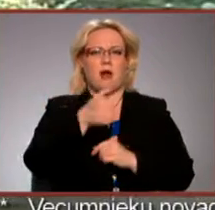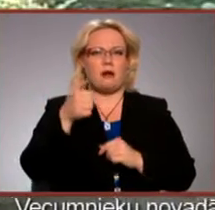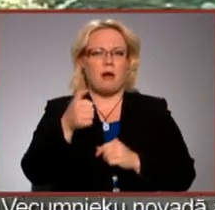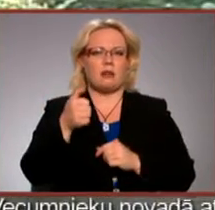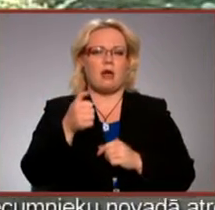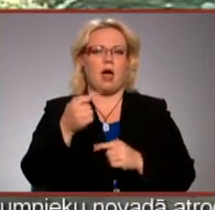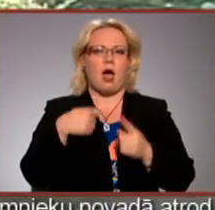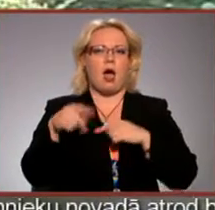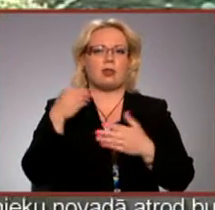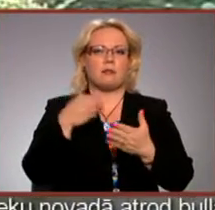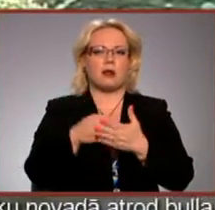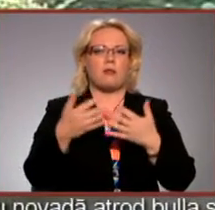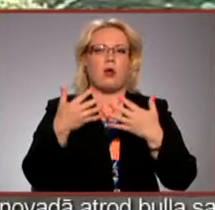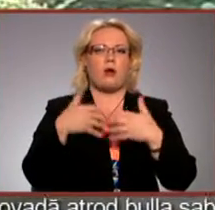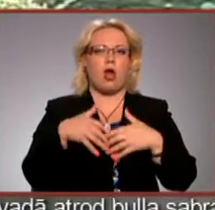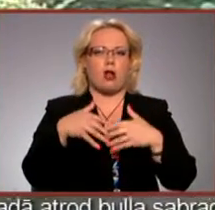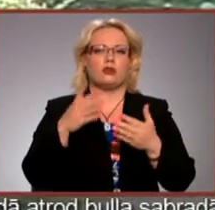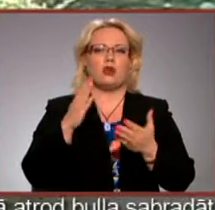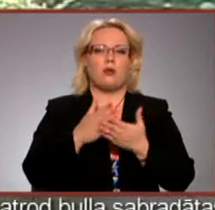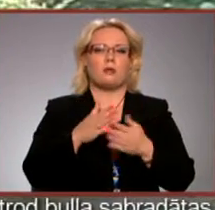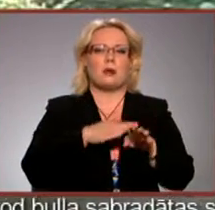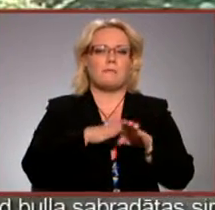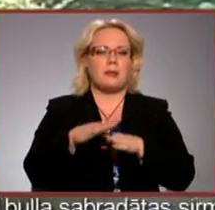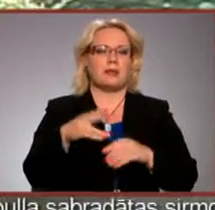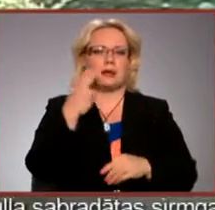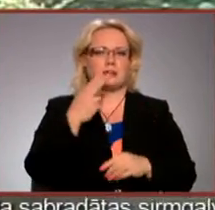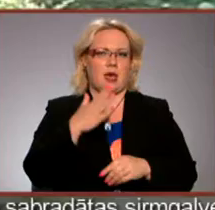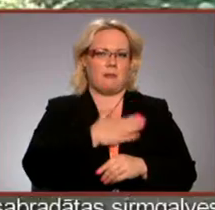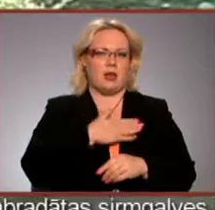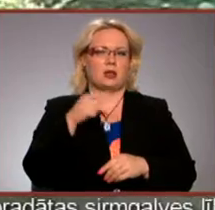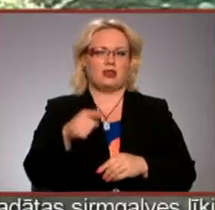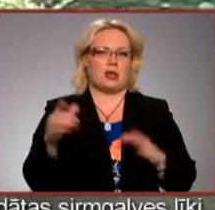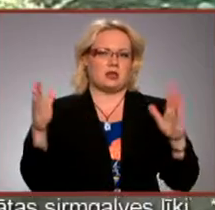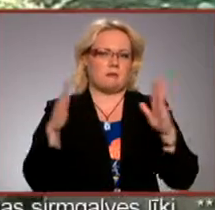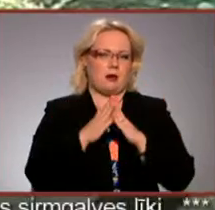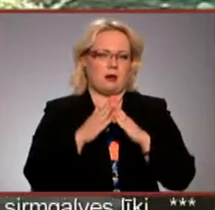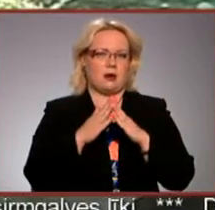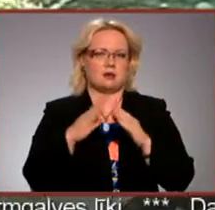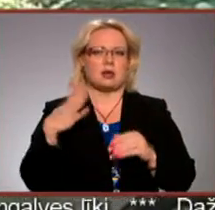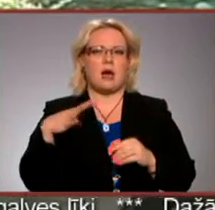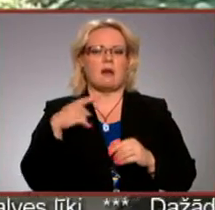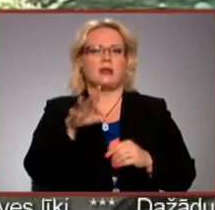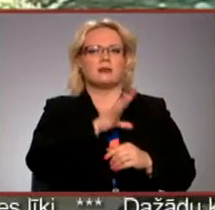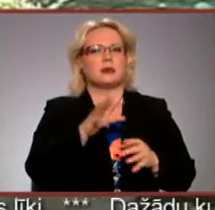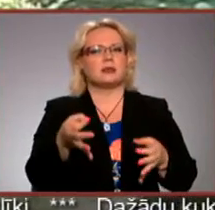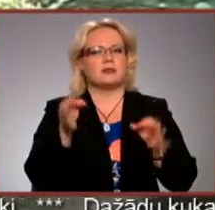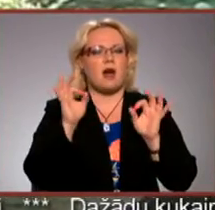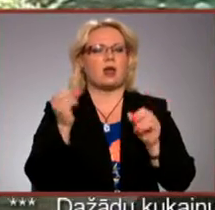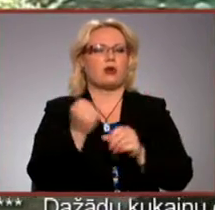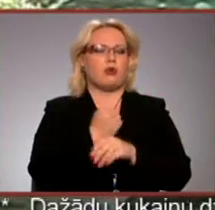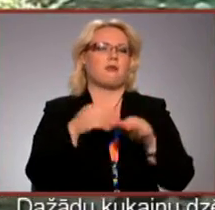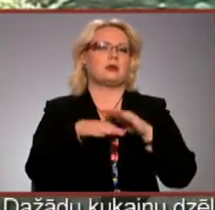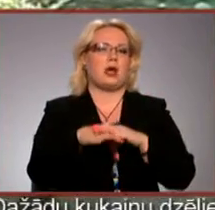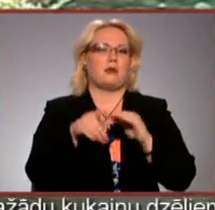atpirkām visu no kolhoza un kļuvām pilnīgi saimnieki šīs mājās. Kāpēc tas bija svarīgi, tomēr